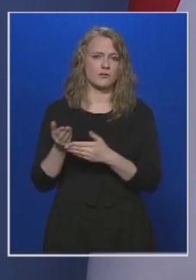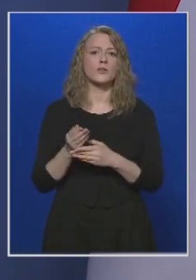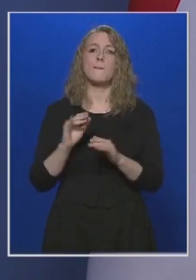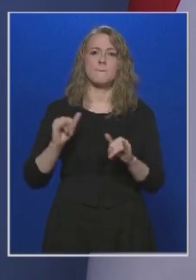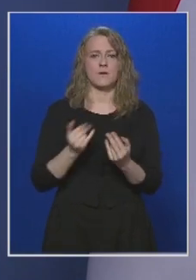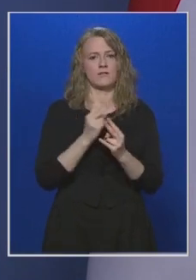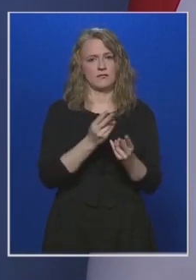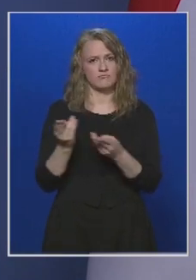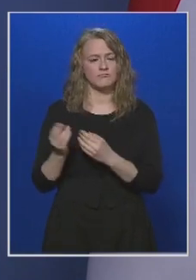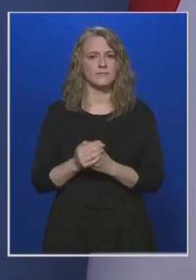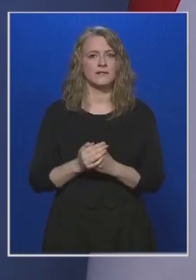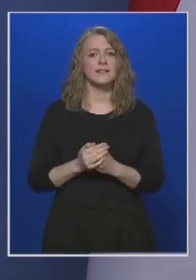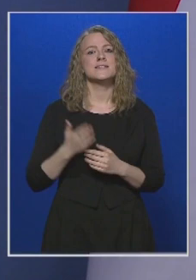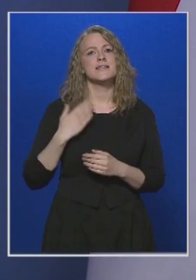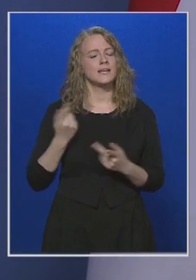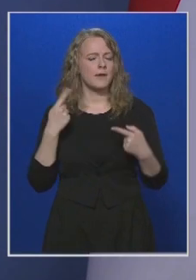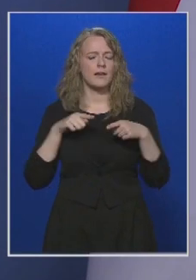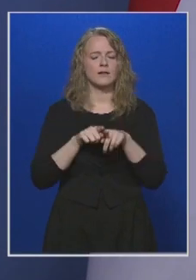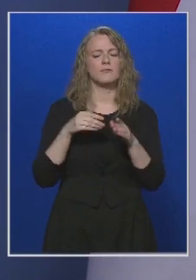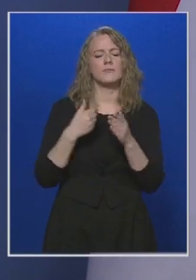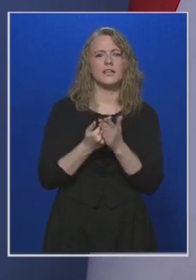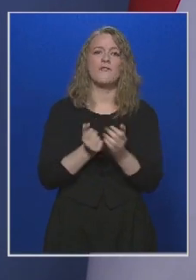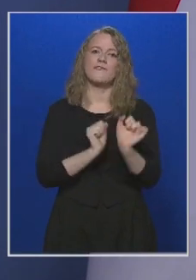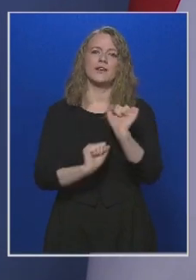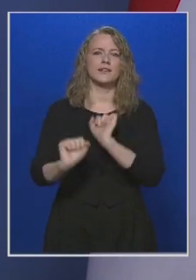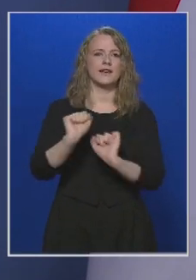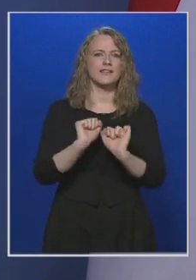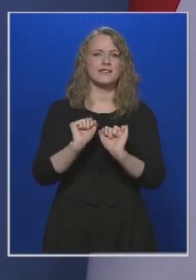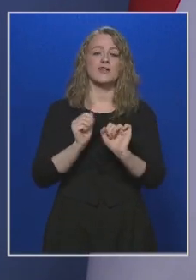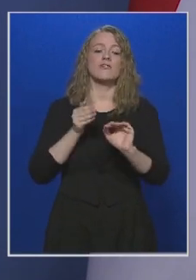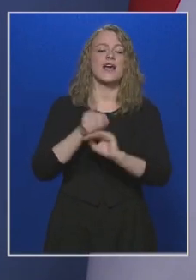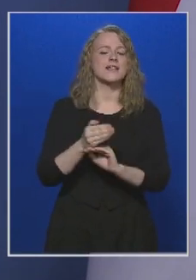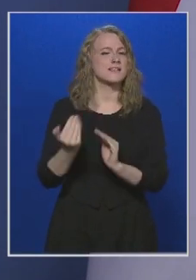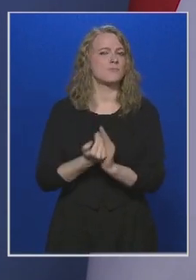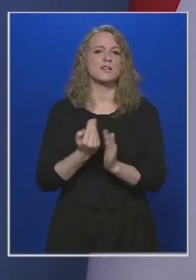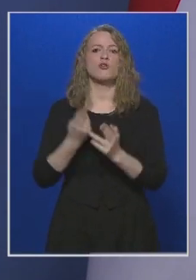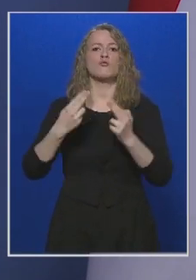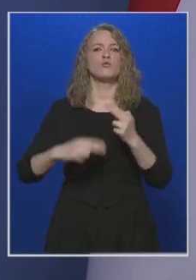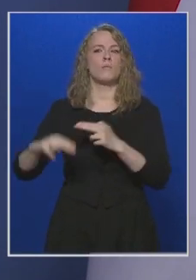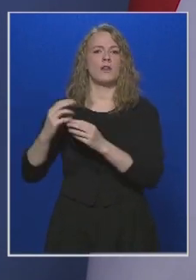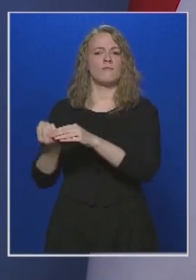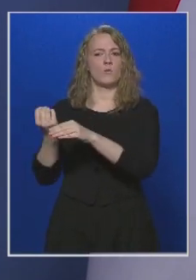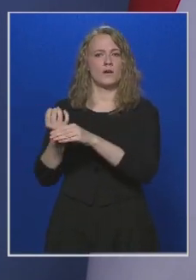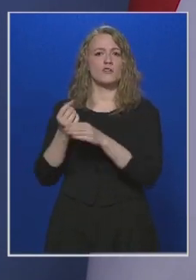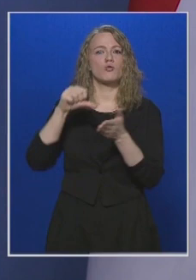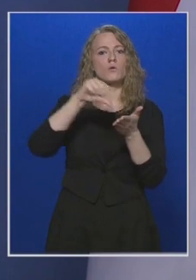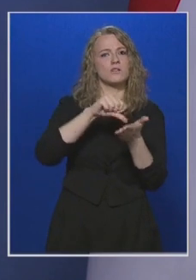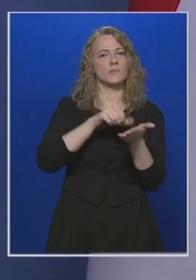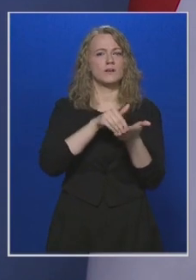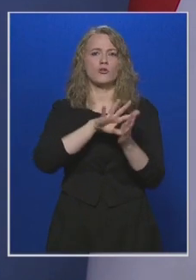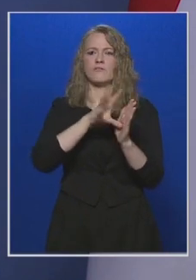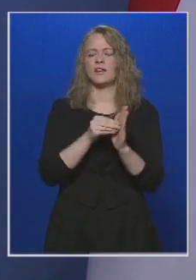bajba jutnak, de azt szeretném egyértelművé tenni, hogy a védekezéshez nem szükséges többletforrás, a központi költségvetésben